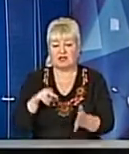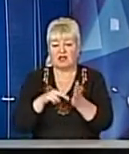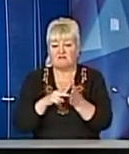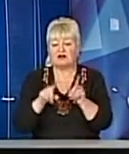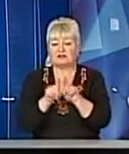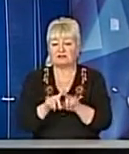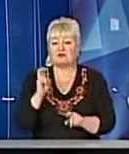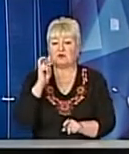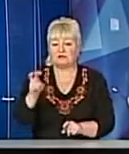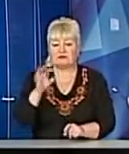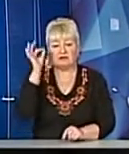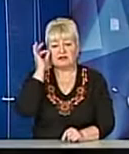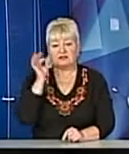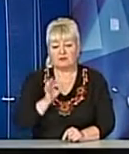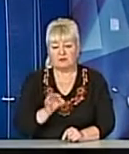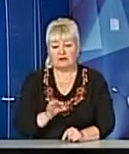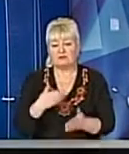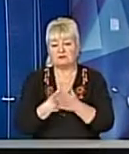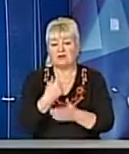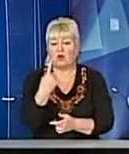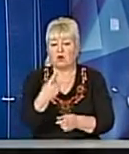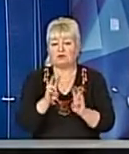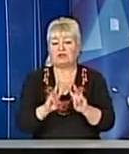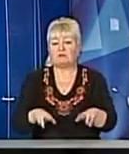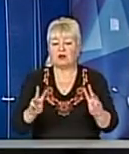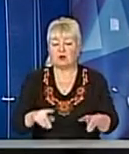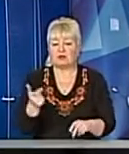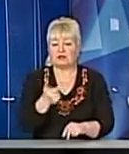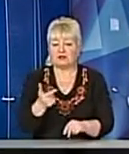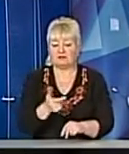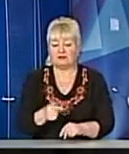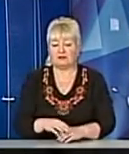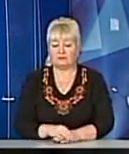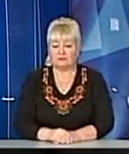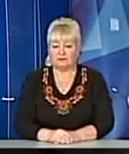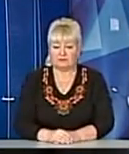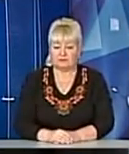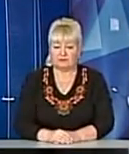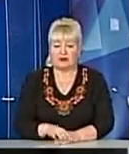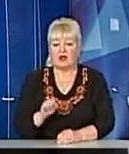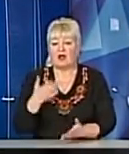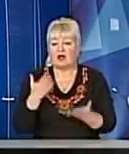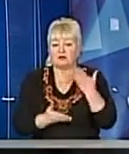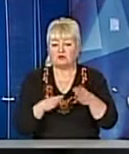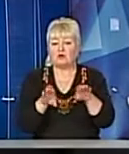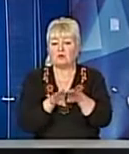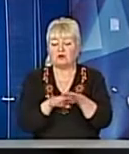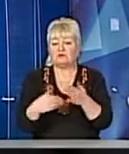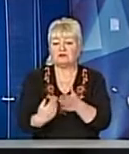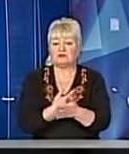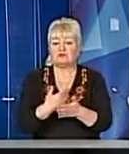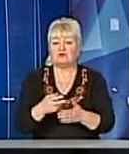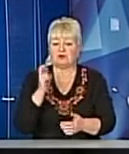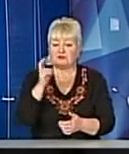Німеччини, який ми оглядали, близько 1 мільйона гривень Це за одну одиницю Якщо порівнювати з новим трамваєм